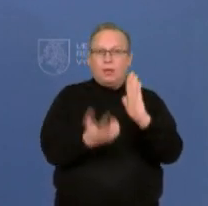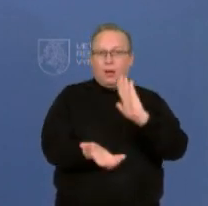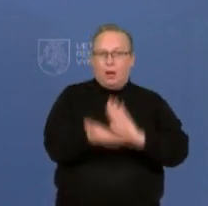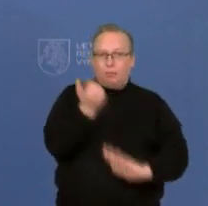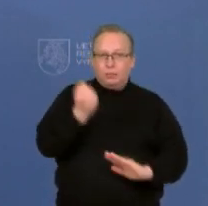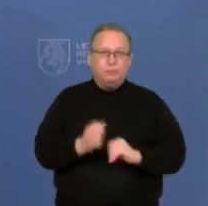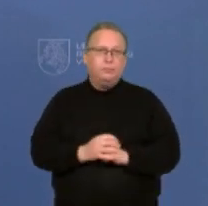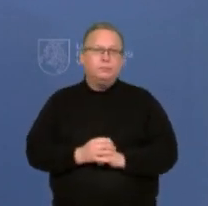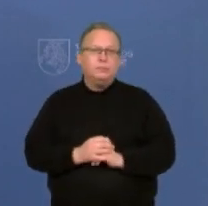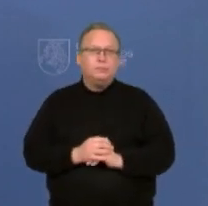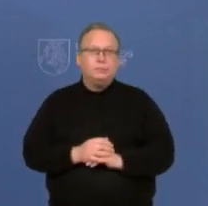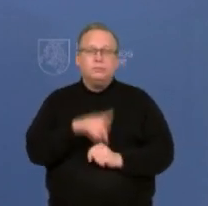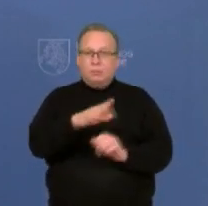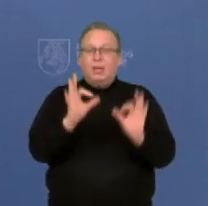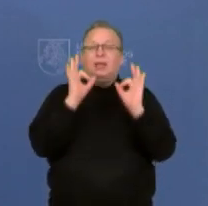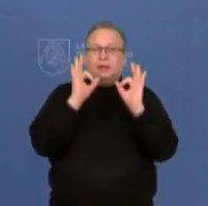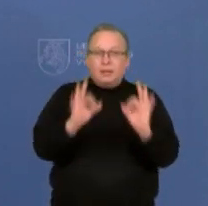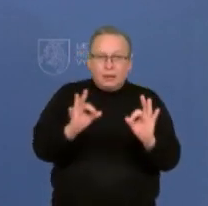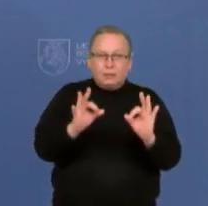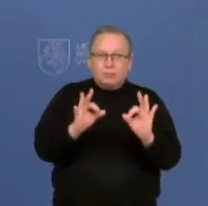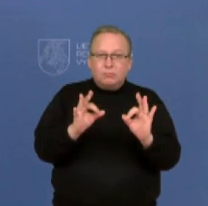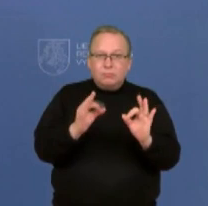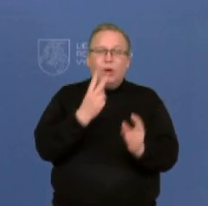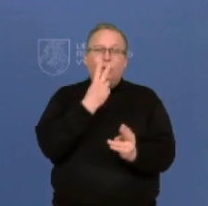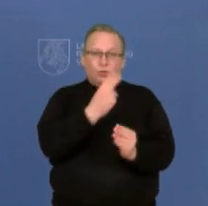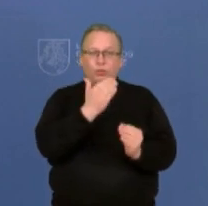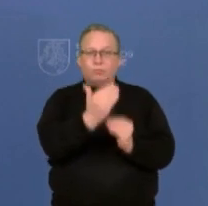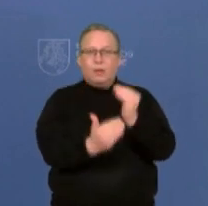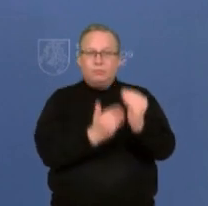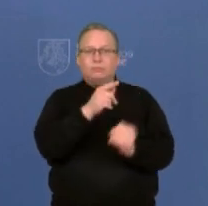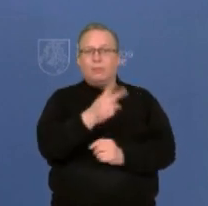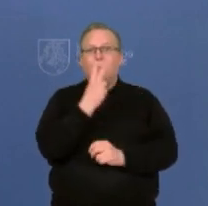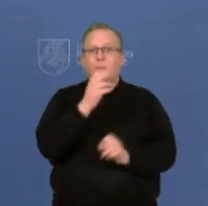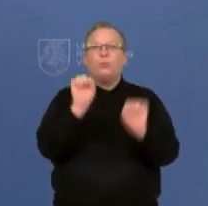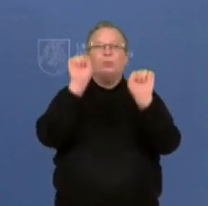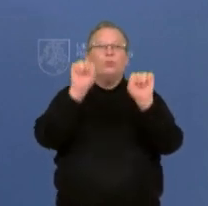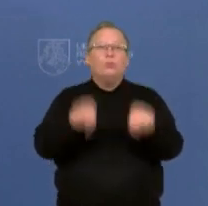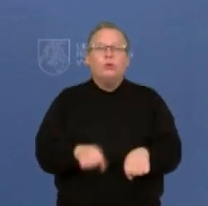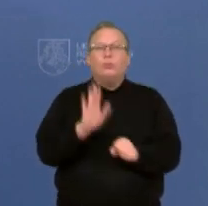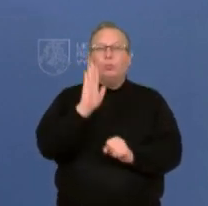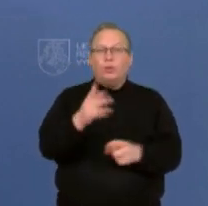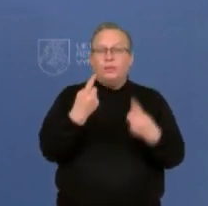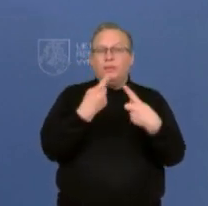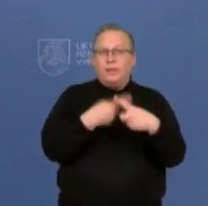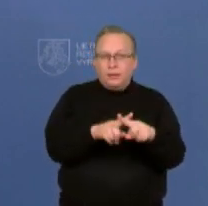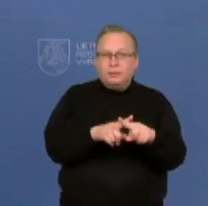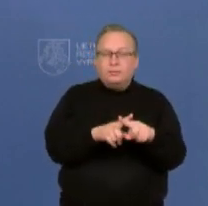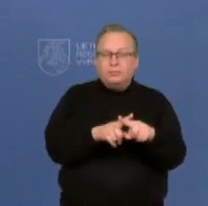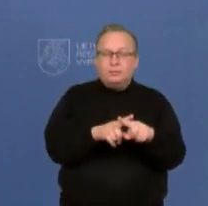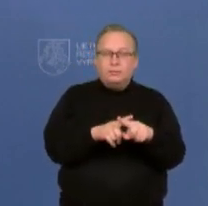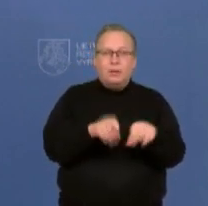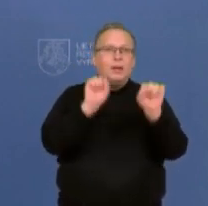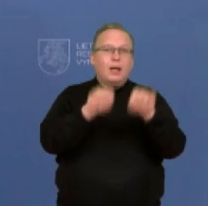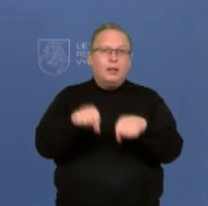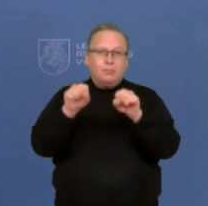Tai ar iš tikrųjų einama link to skripties ir ar jūs matote, kad jau galėtų būti tas techninės sprendimo būdas